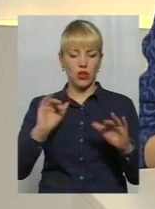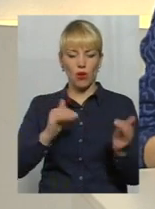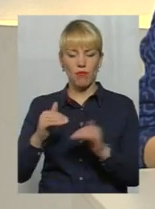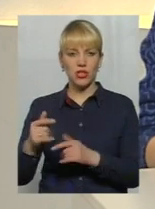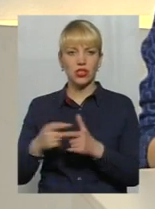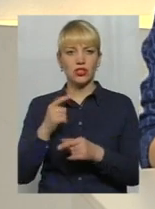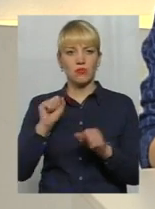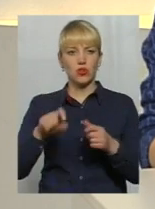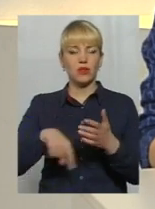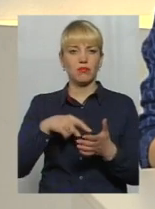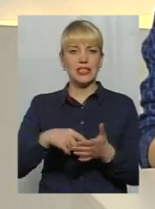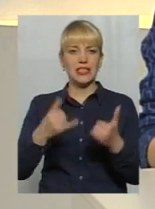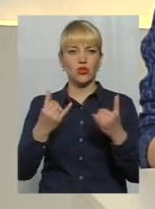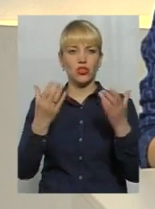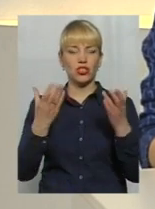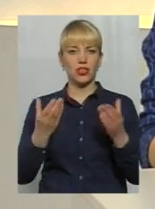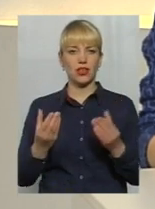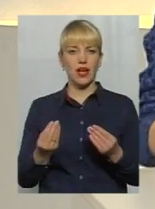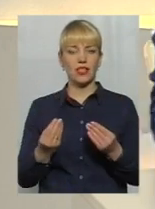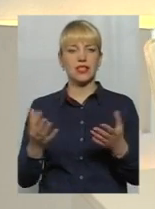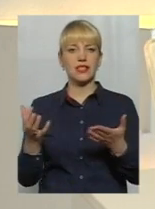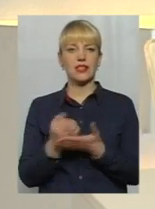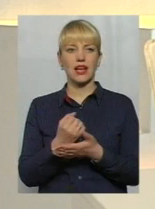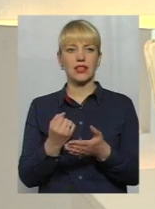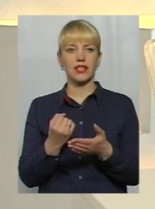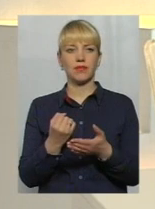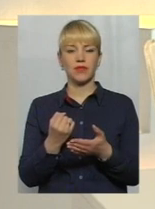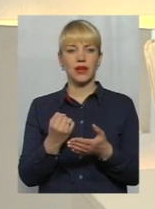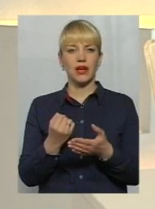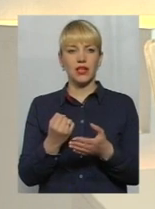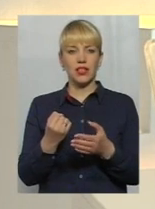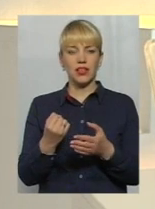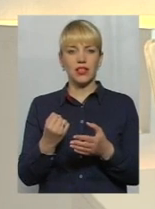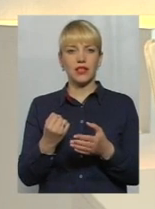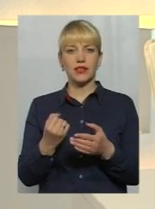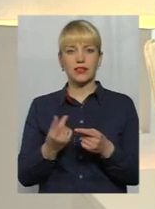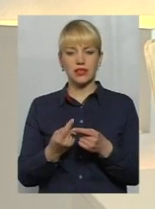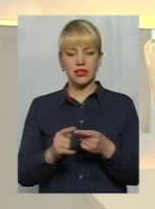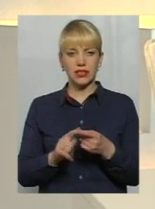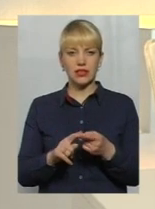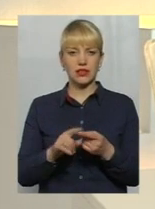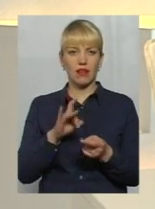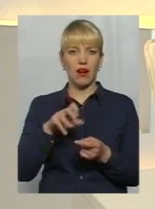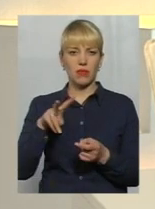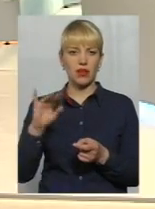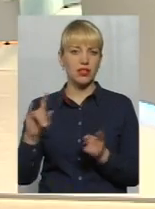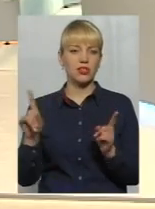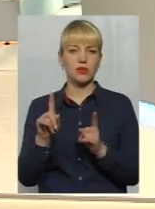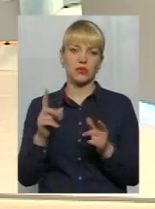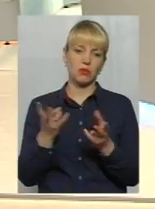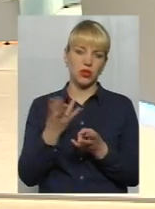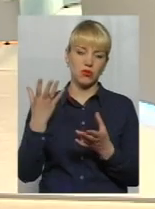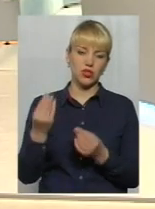може місто на сьогоднішній день вписатися в ті рамки, чи потрібно ще й